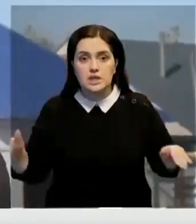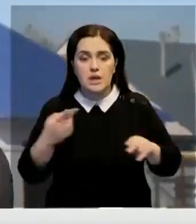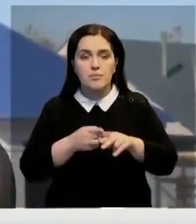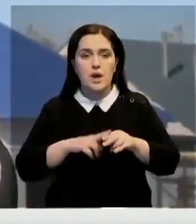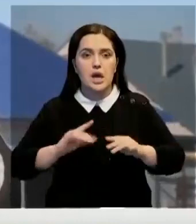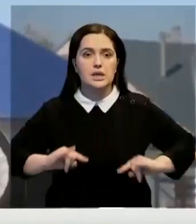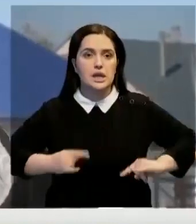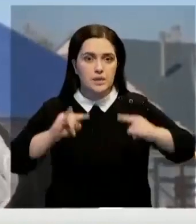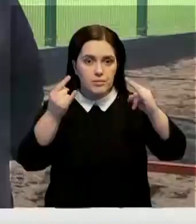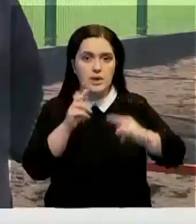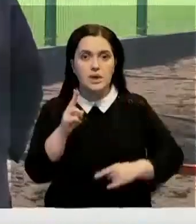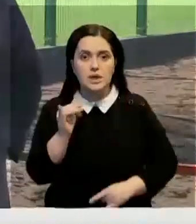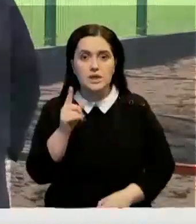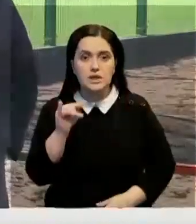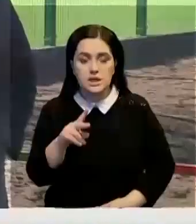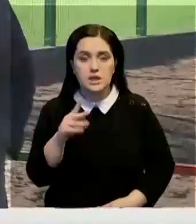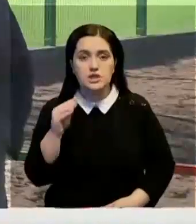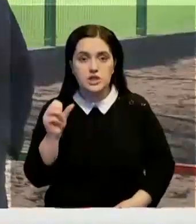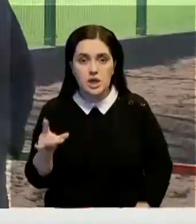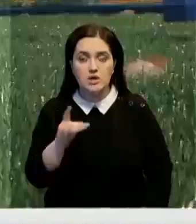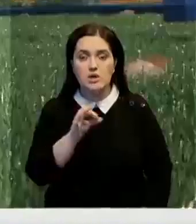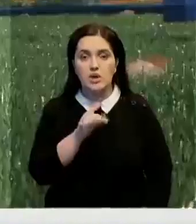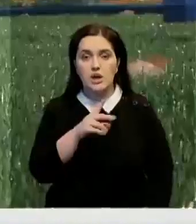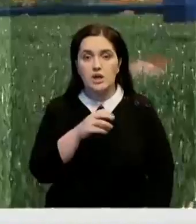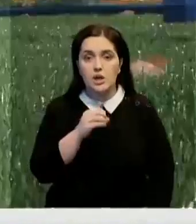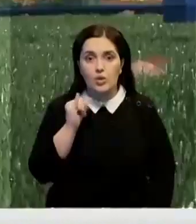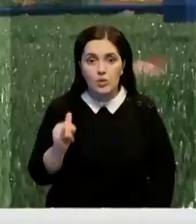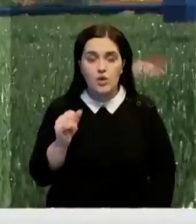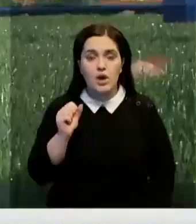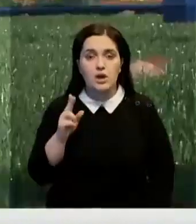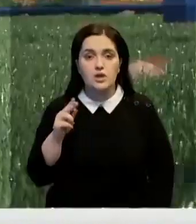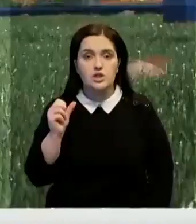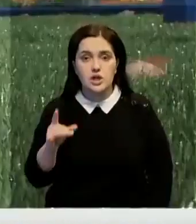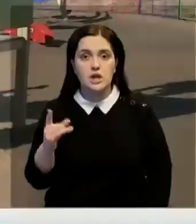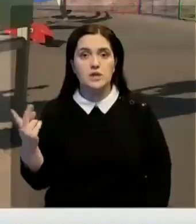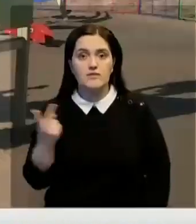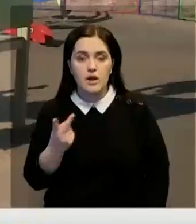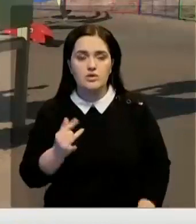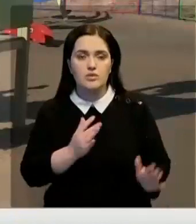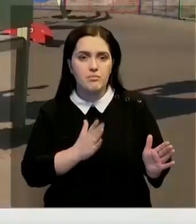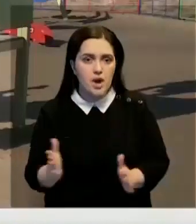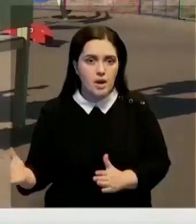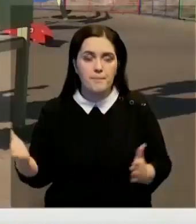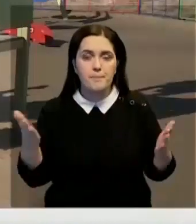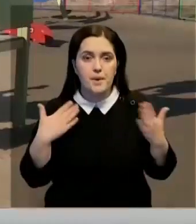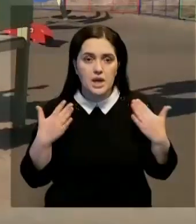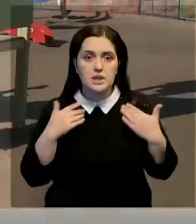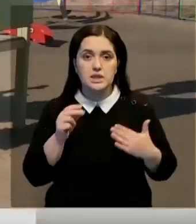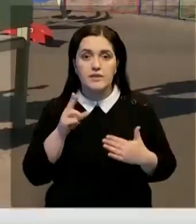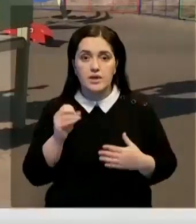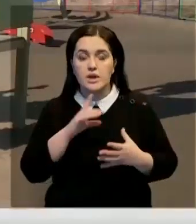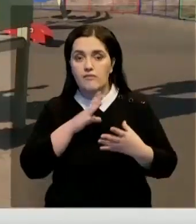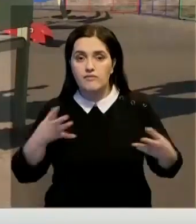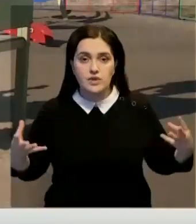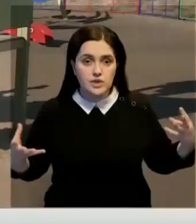Кирпичном и Кызлжаре. Борлеу и Акжаре-2 привели в порядок парк и сквер. Всего 5 проектов,